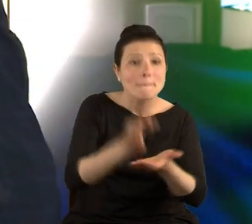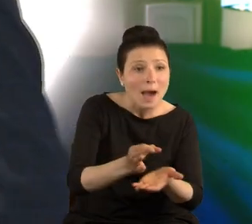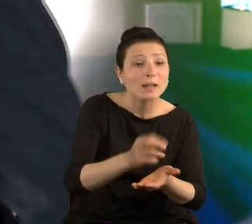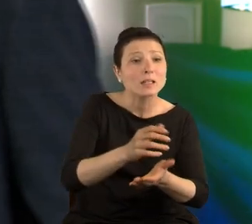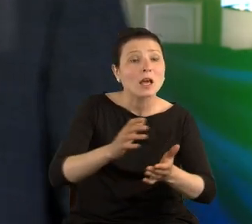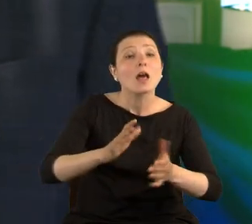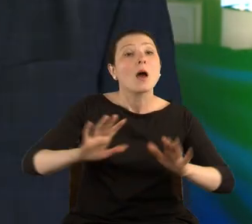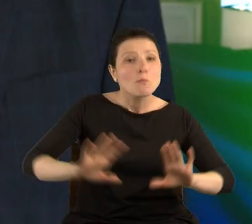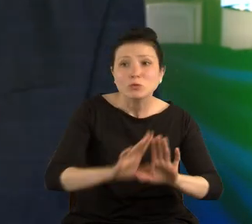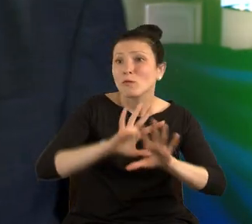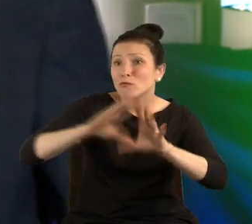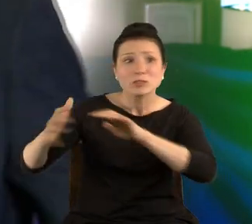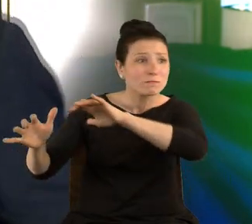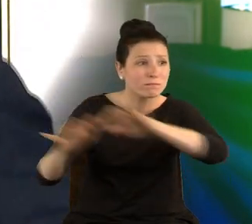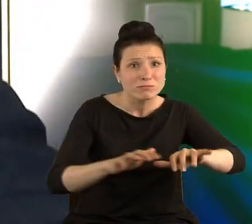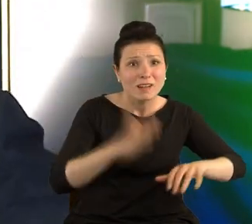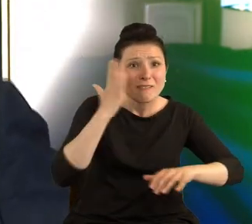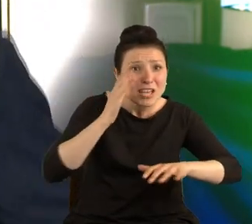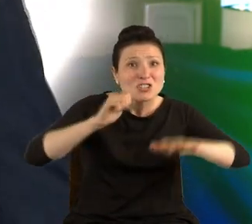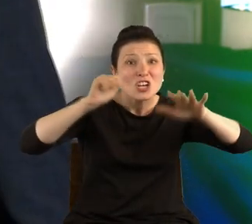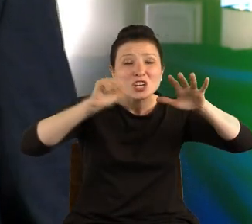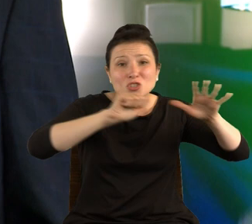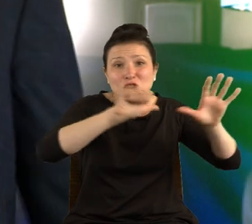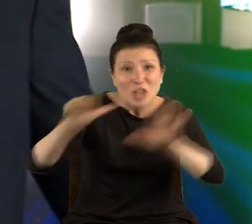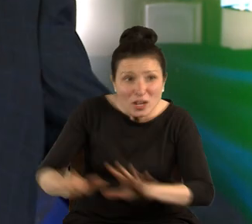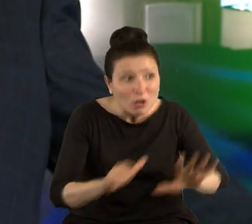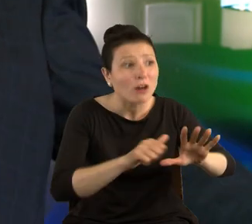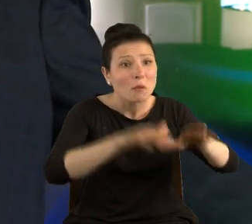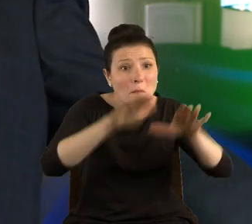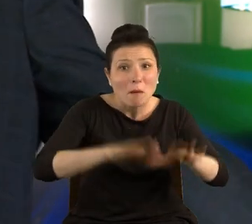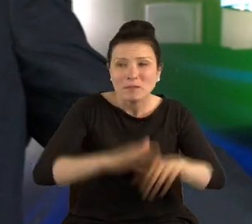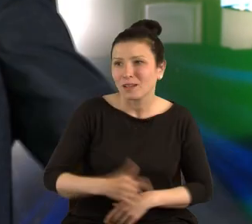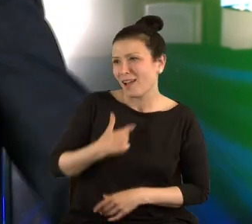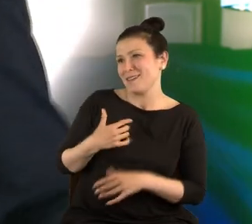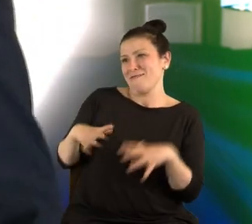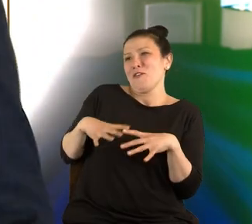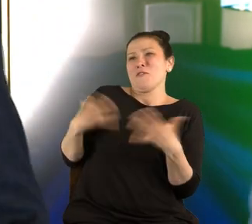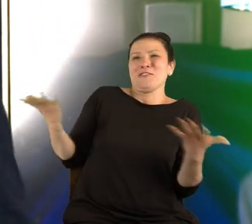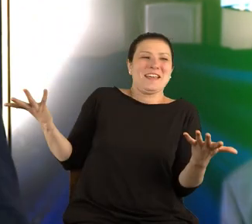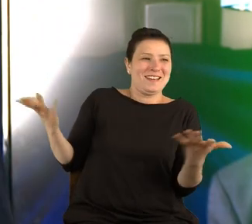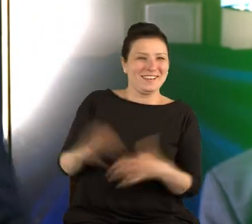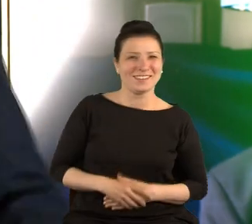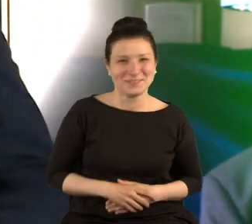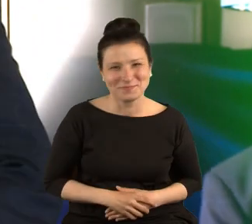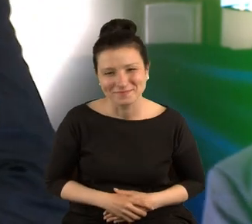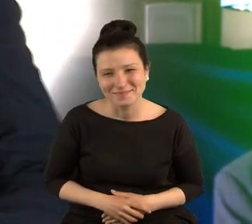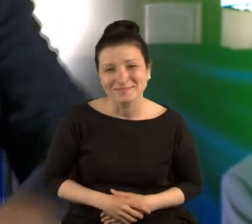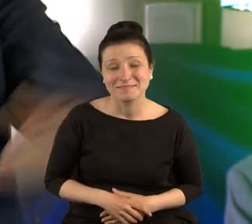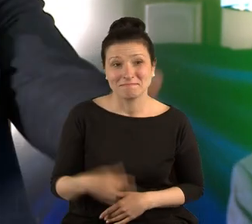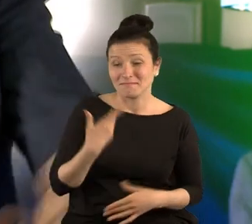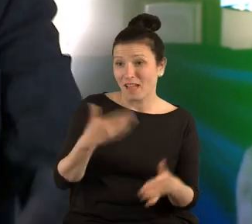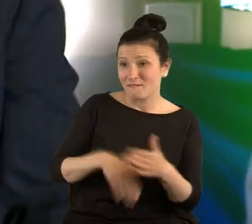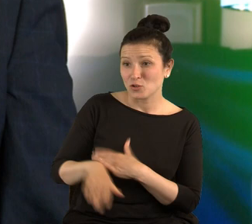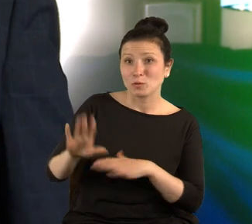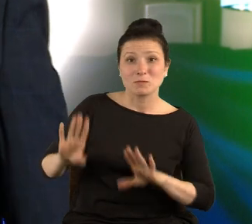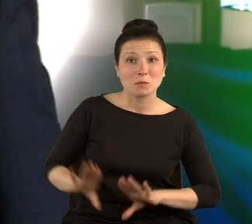wszyscy poleźli, wiesz, że oni tam sześć godzin siedzieli? Ja miałam wolne. I wyszedłem z